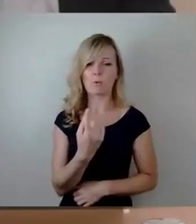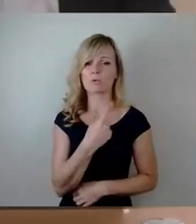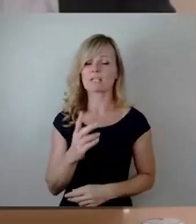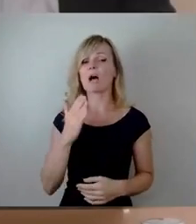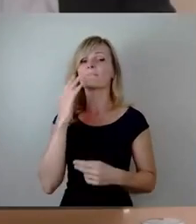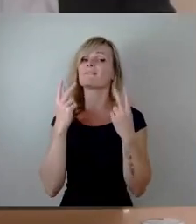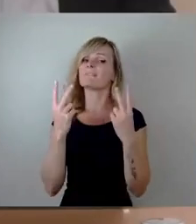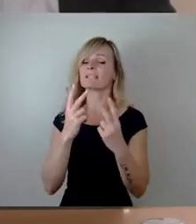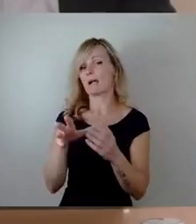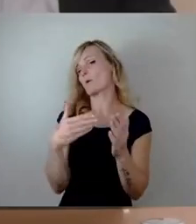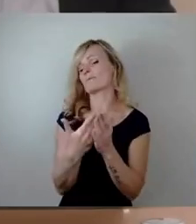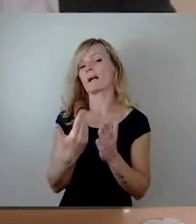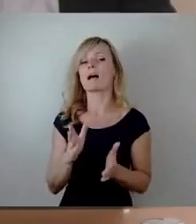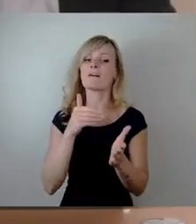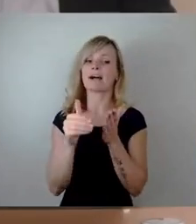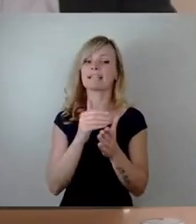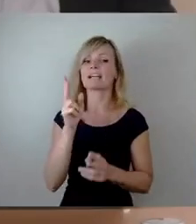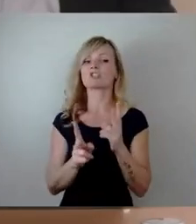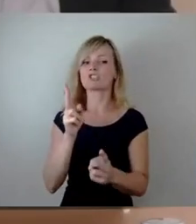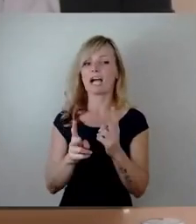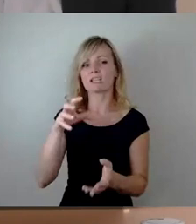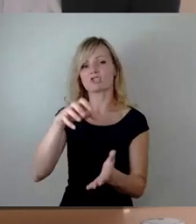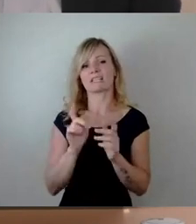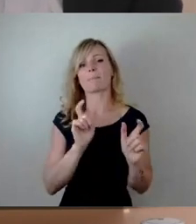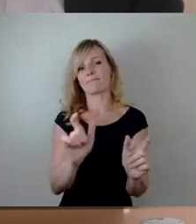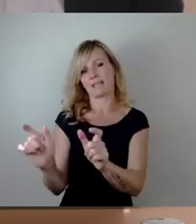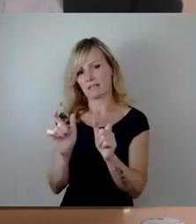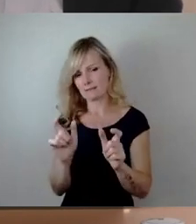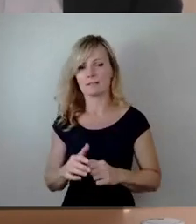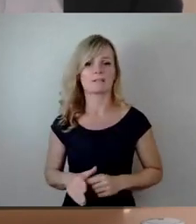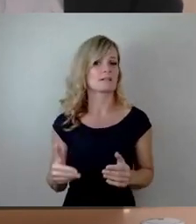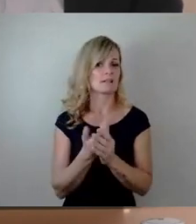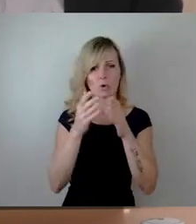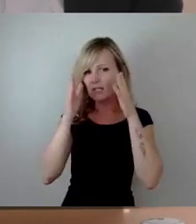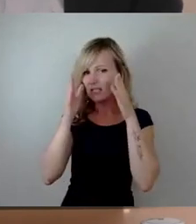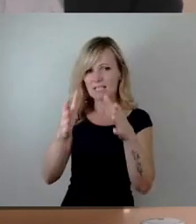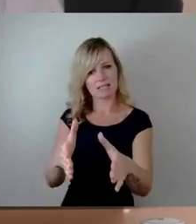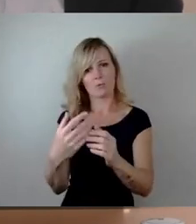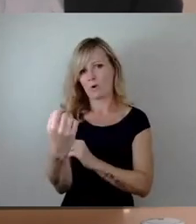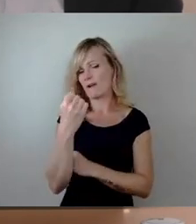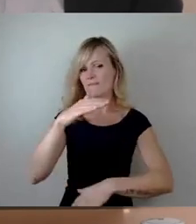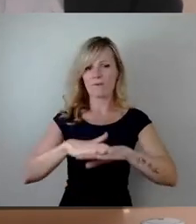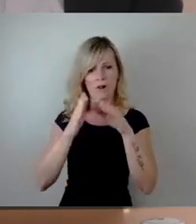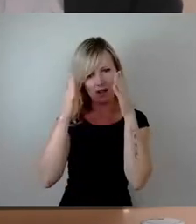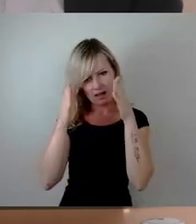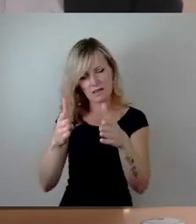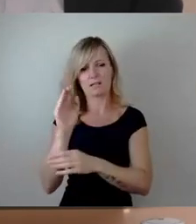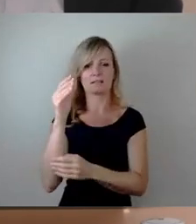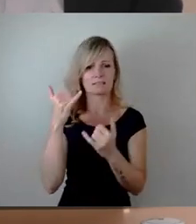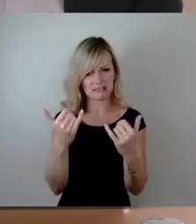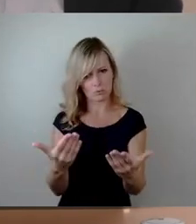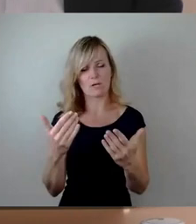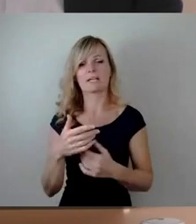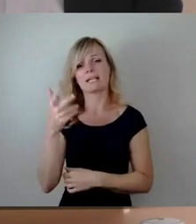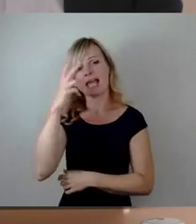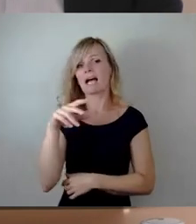Moment, weiteren Schaden von der Stadt abzuwenden. Da ist jetzt alle Kraft der Konzentration drauf. Und Herr Kühn hat das